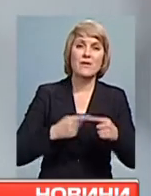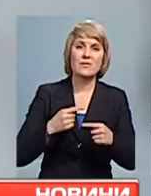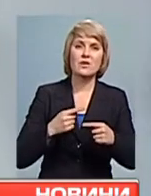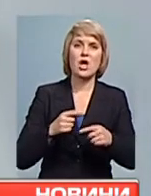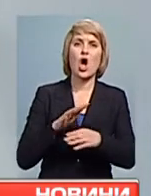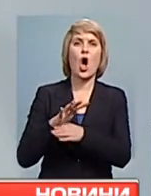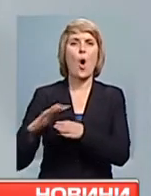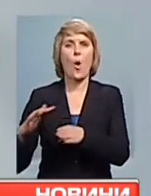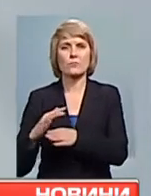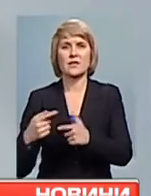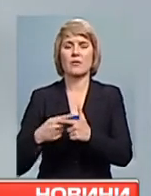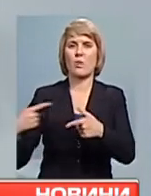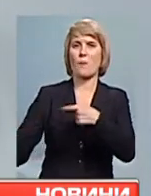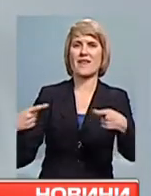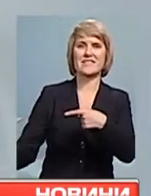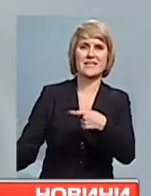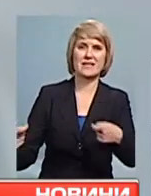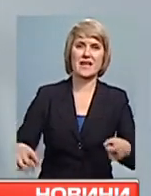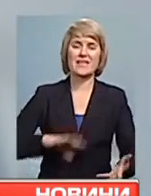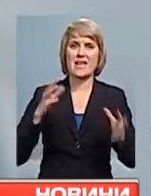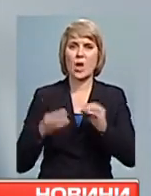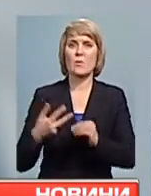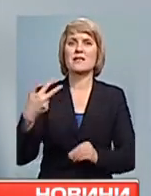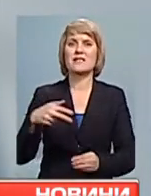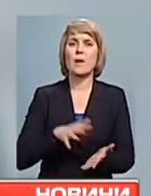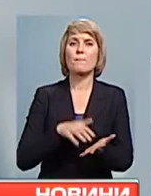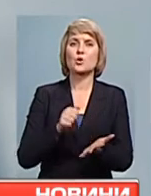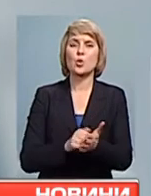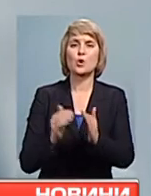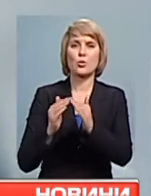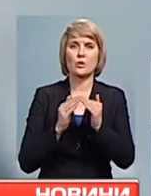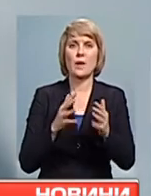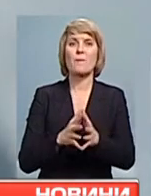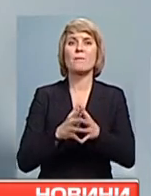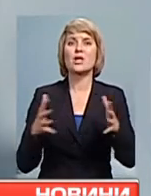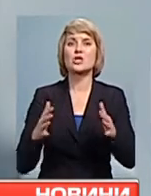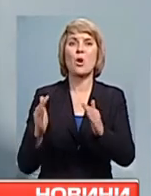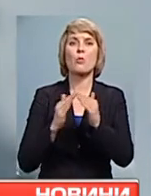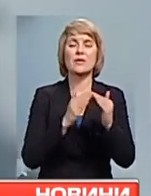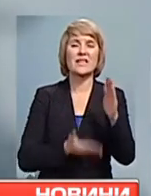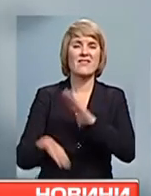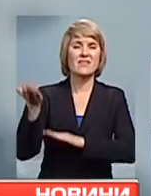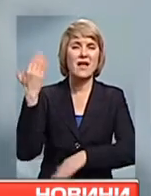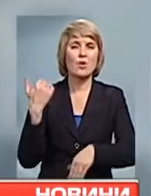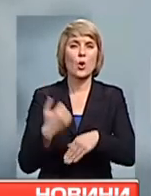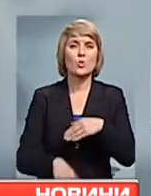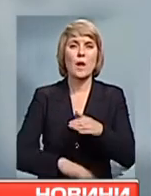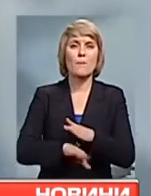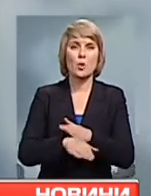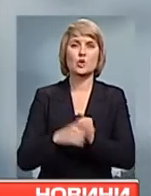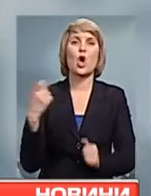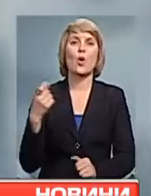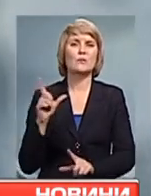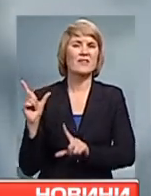перестрілки. Загалом понад 30 пошкоджених будинків. Більшість будинків давно вже порожньо, тому що господарі